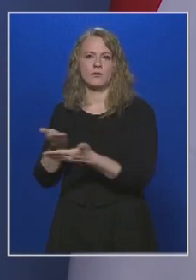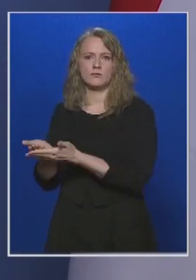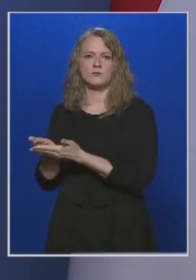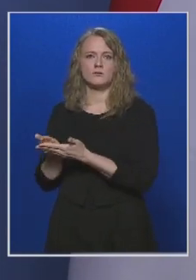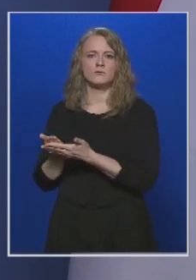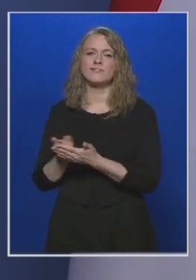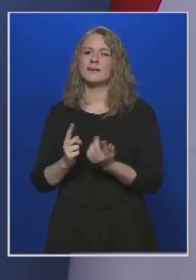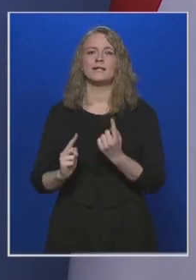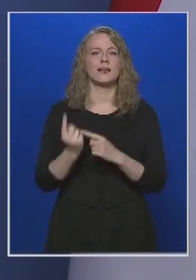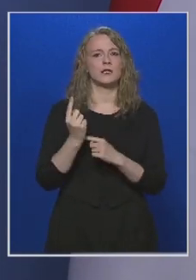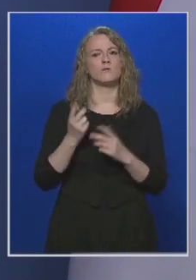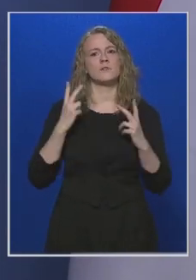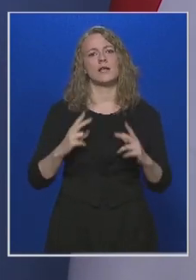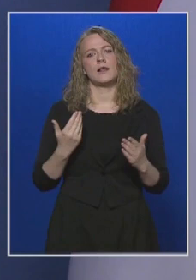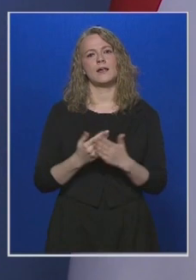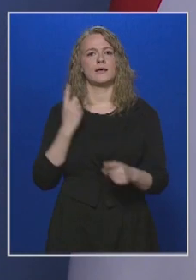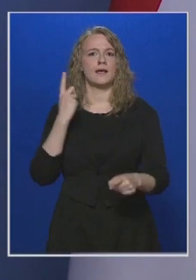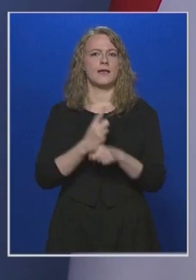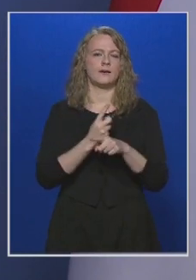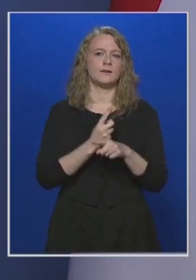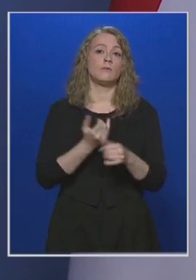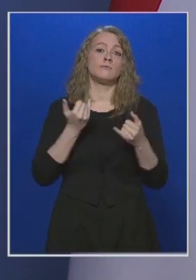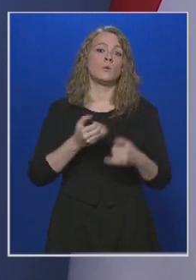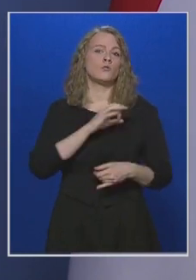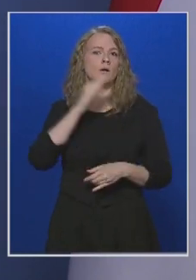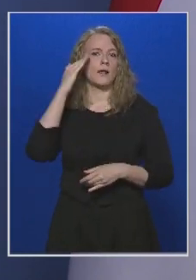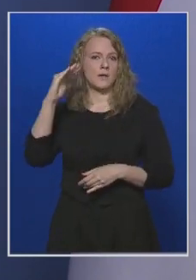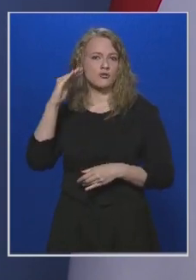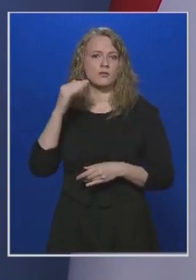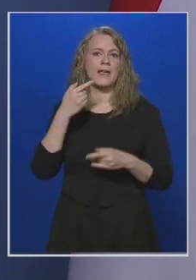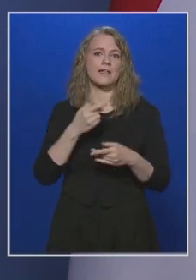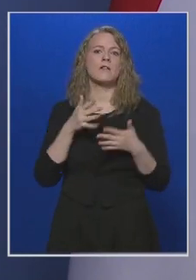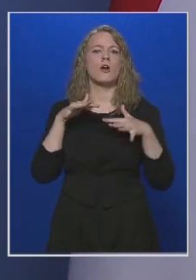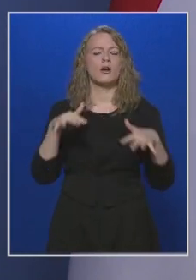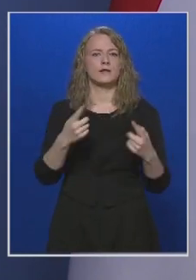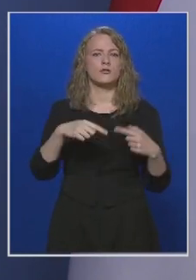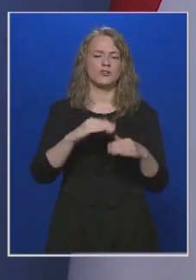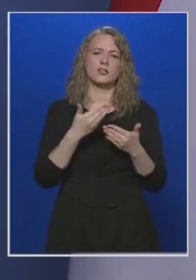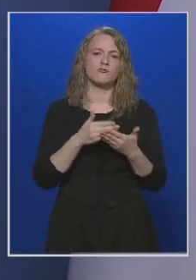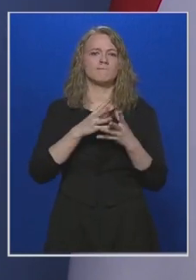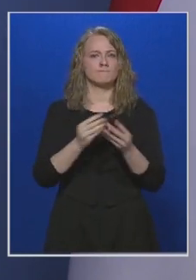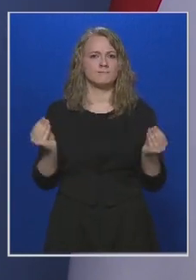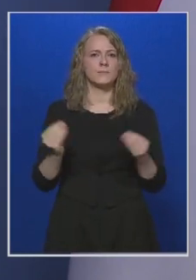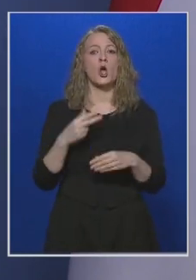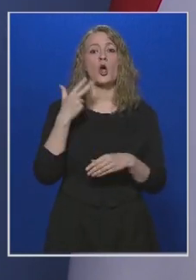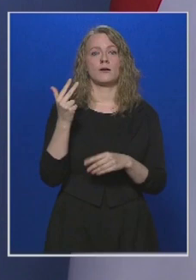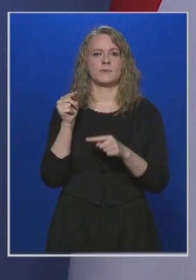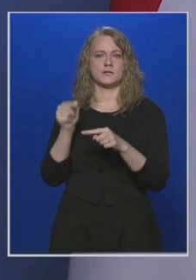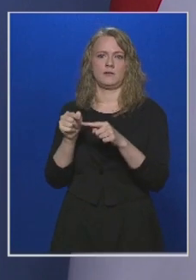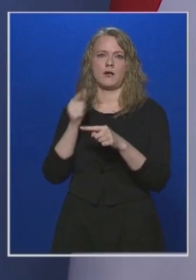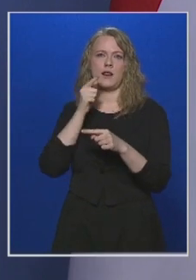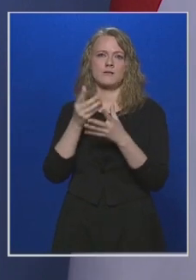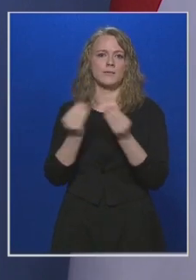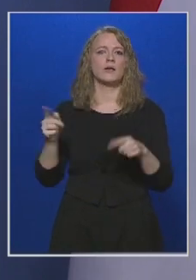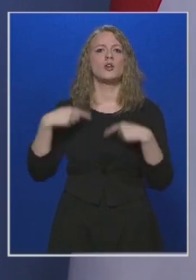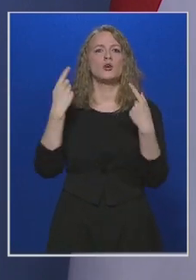rendkívüli szünetet rendeljenek el. Most a polgármestereknek ez a hatásköre is megszűnik. Ez 30-án fog megszűnni,